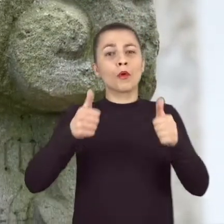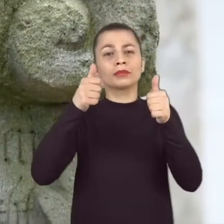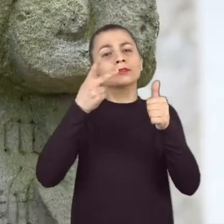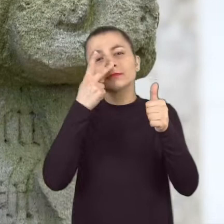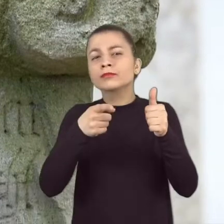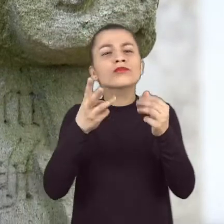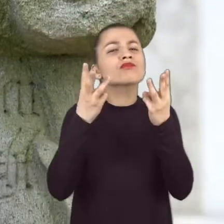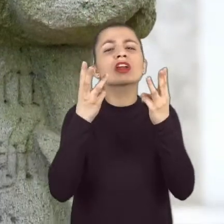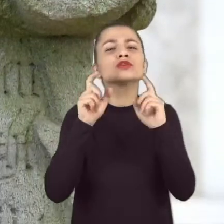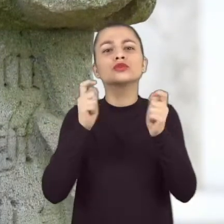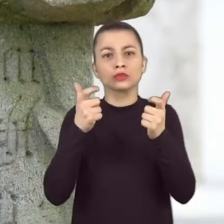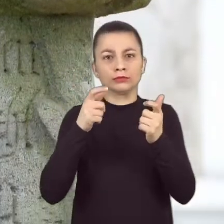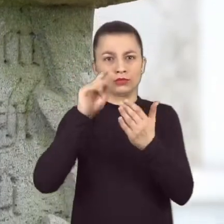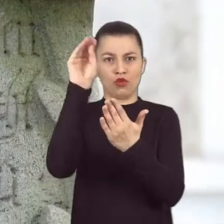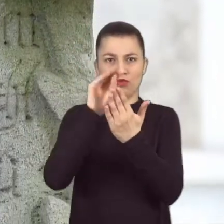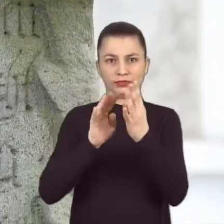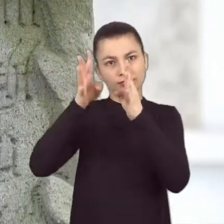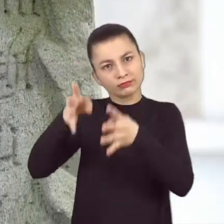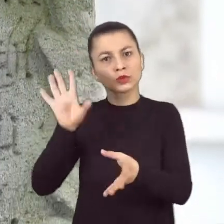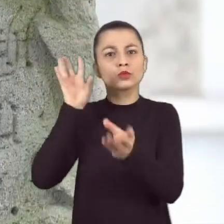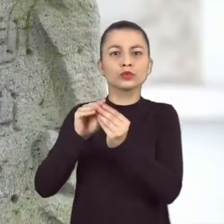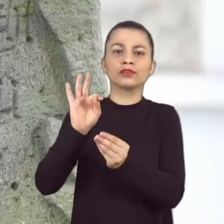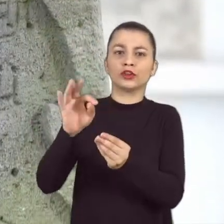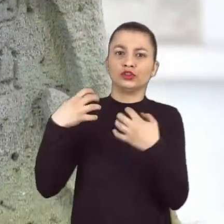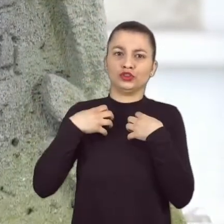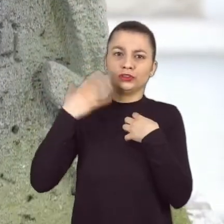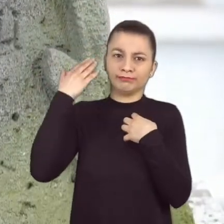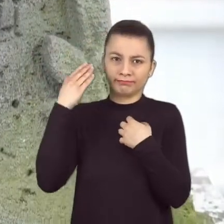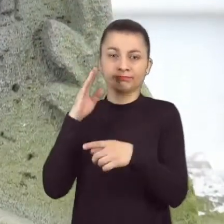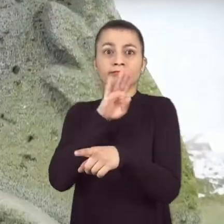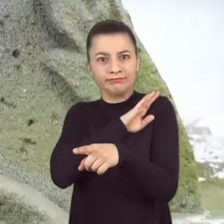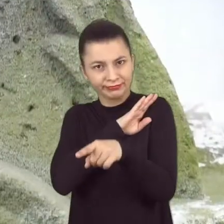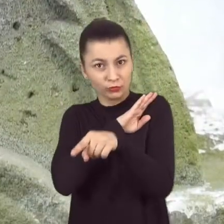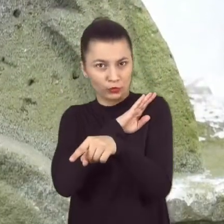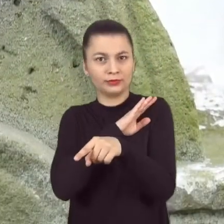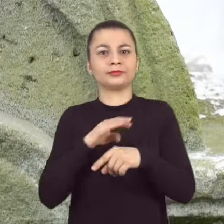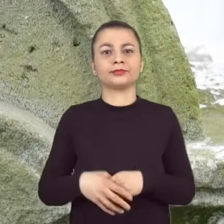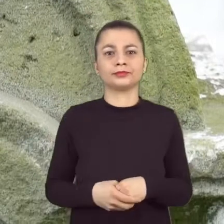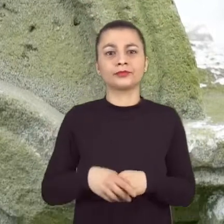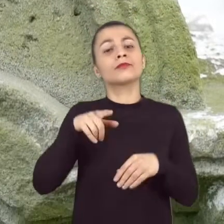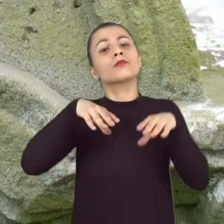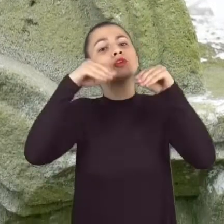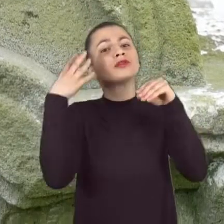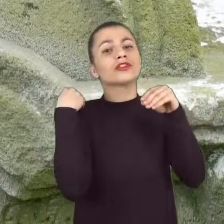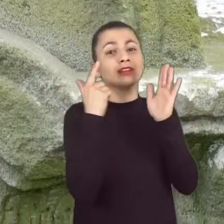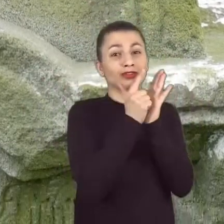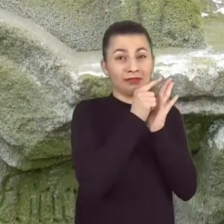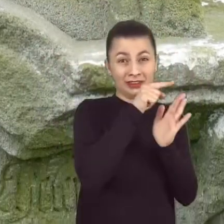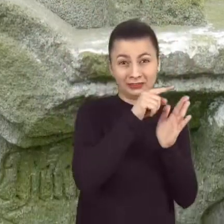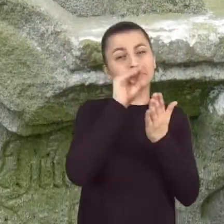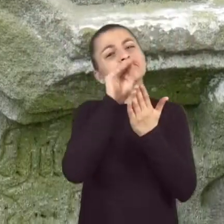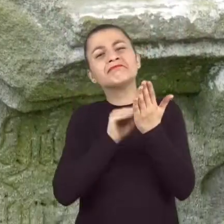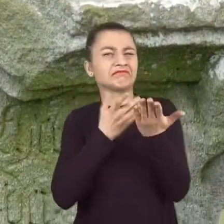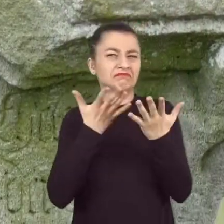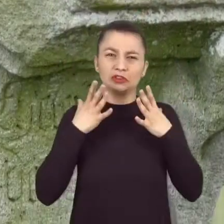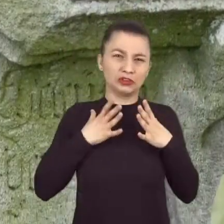Najważniejszym elementem nagrobka jest z reguły inskrypcja, mówiąca o życiu zmarłego. U początku